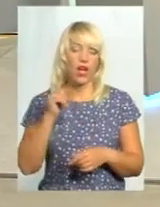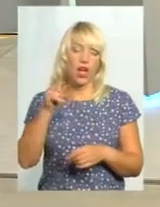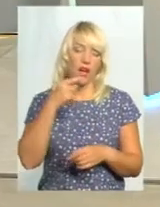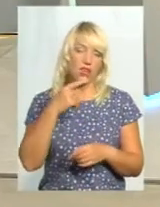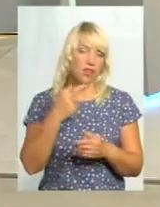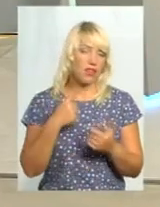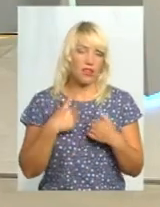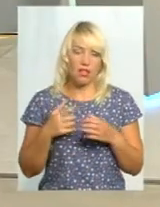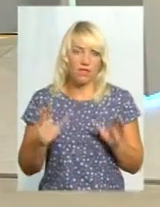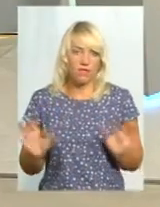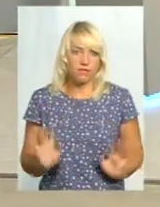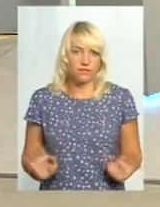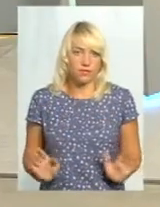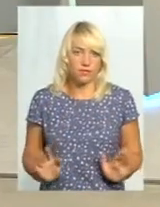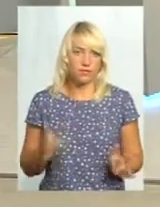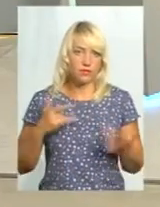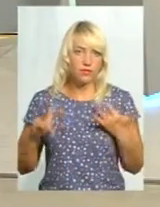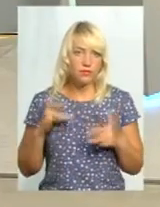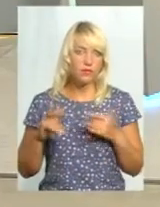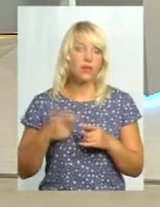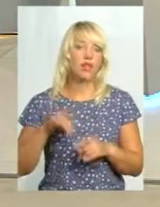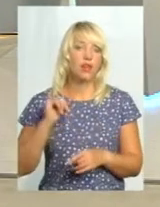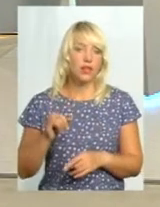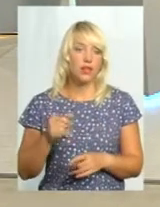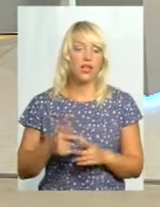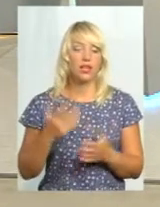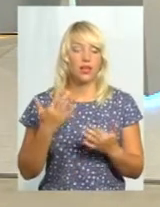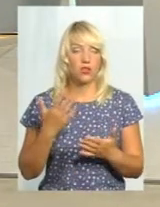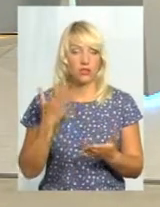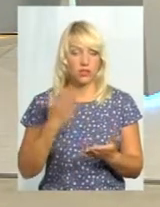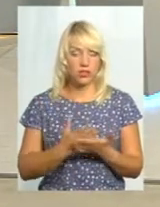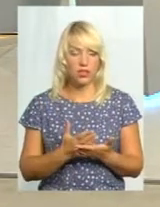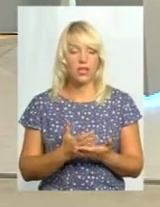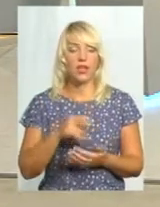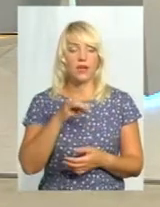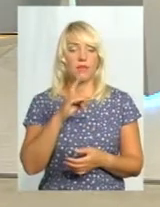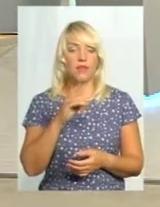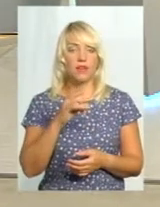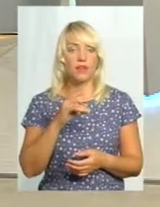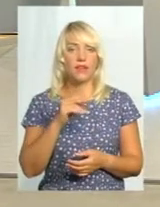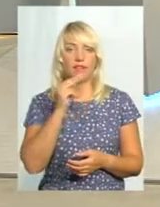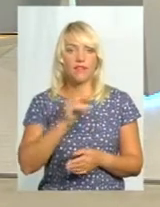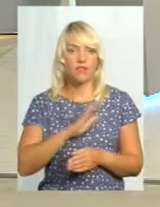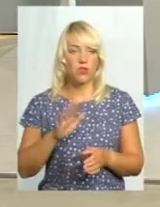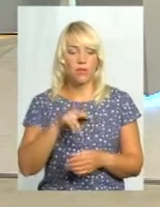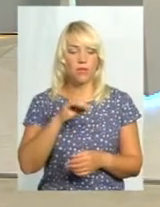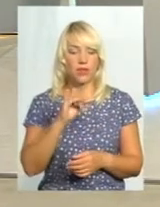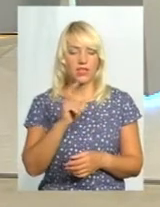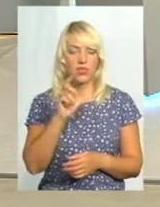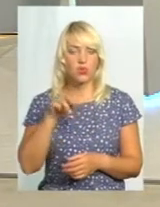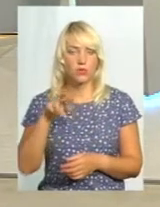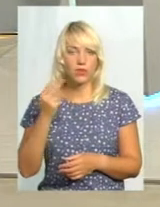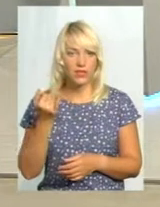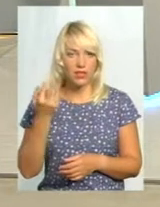всього, що їх там експлуатували. Оскільки діє презумпція невиновності, в першу чергу вона якраз захищає права